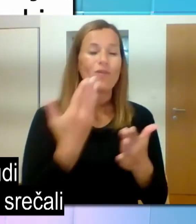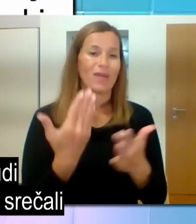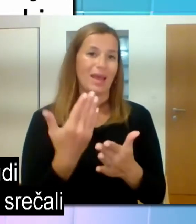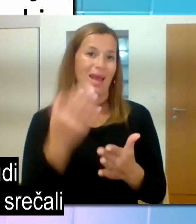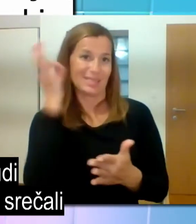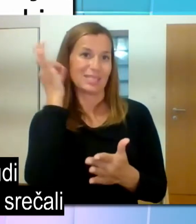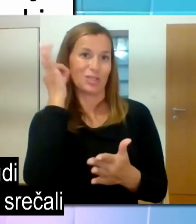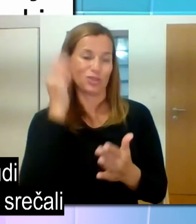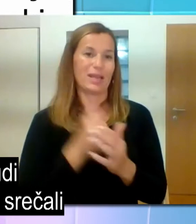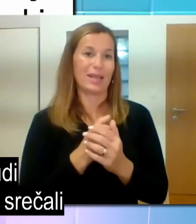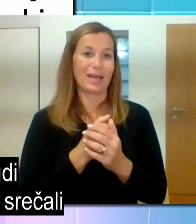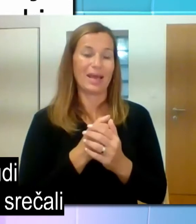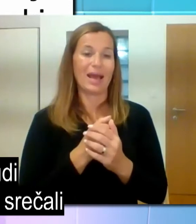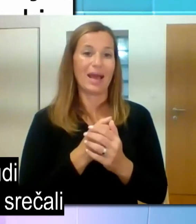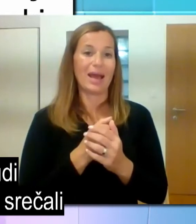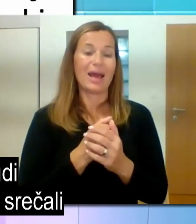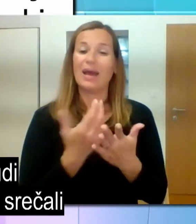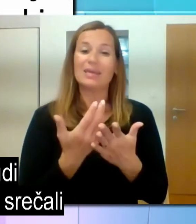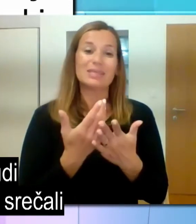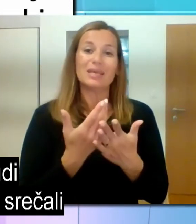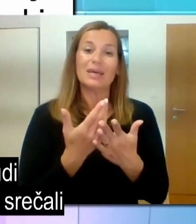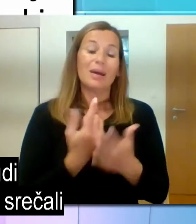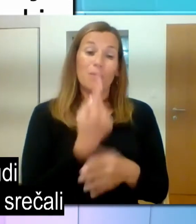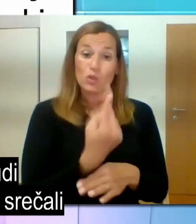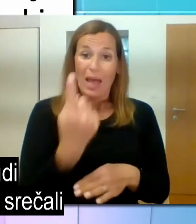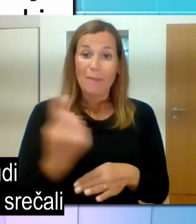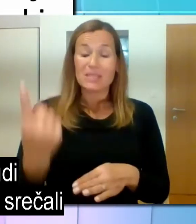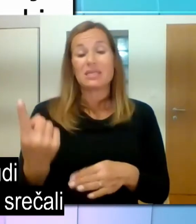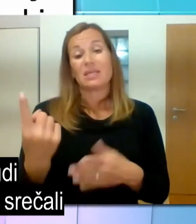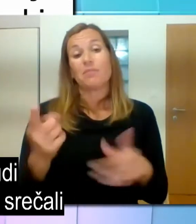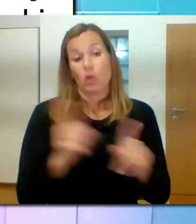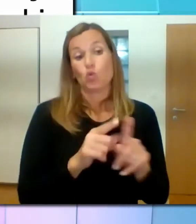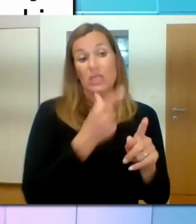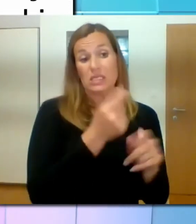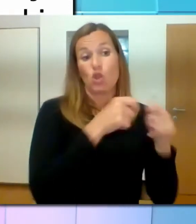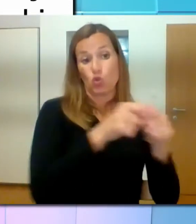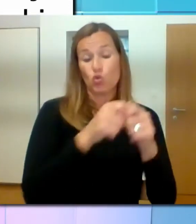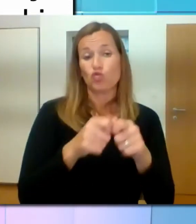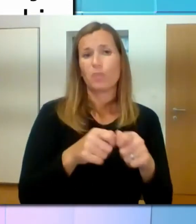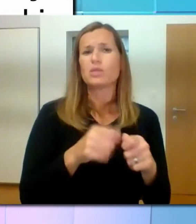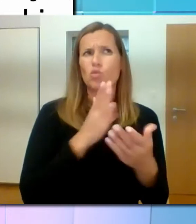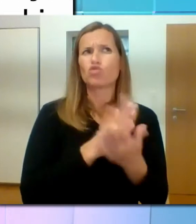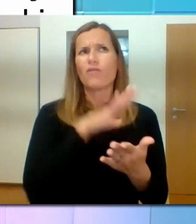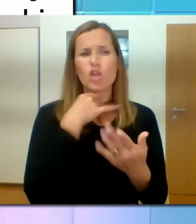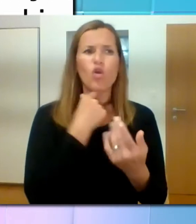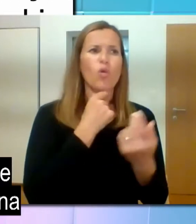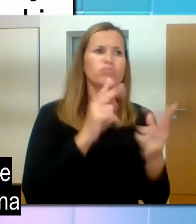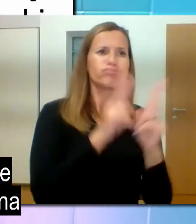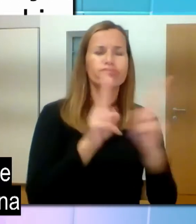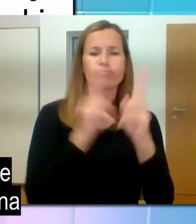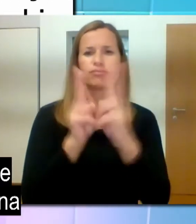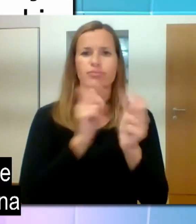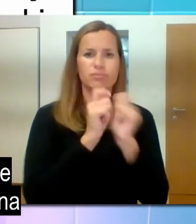S društvom pa verjetno tudi posamezniki smo se najbrži že srečali, nekaj tega je verjetno že znanega.